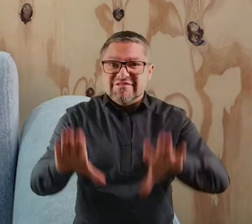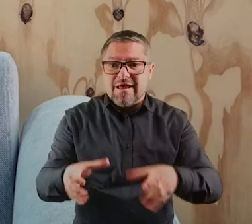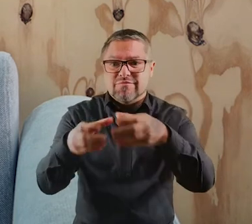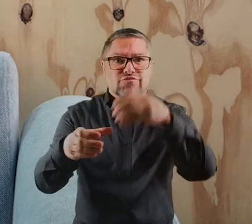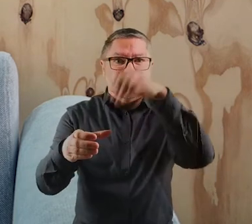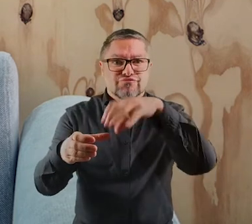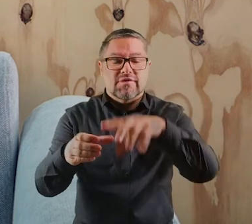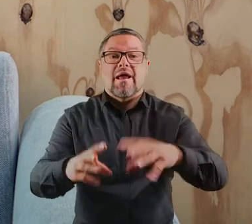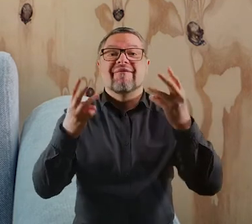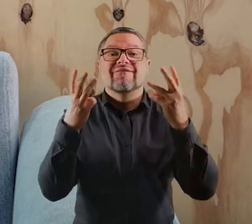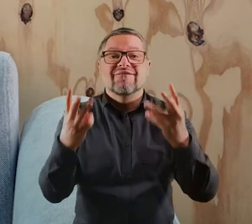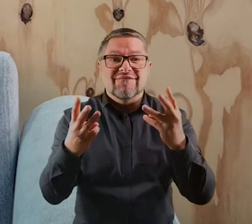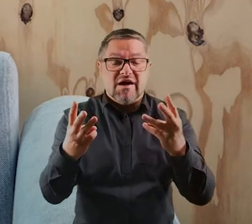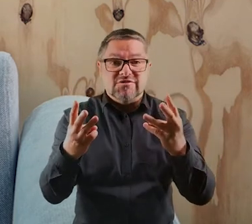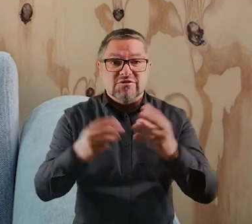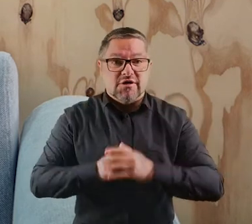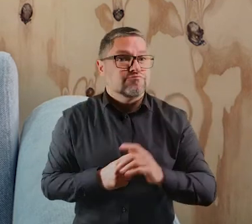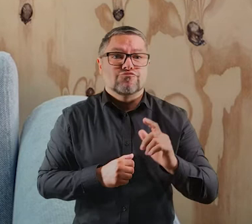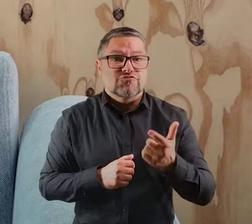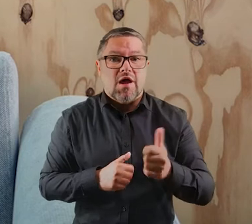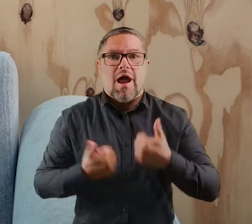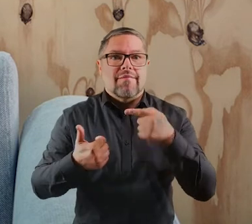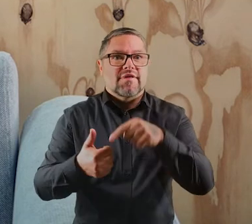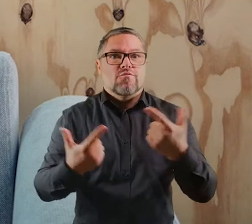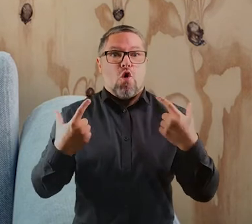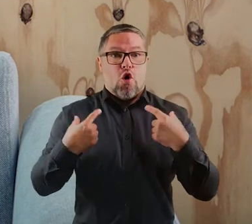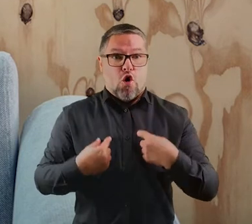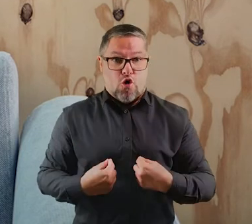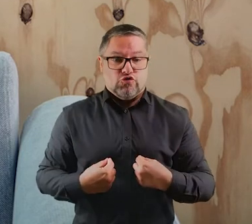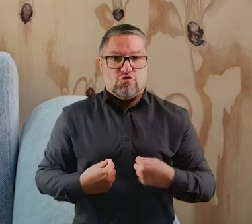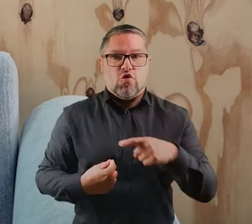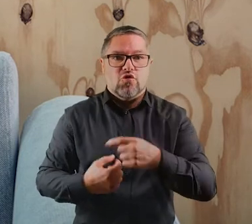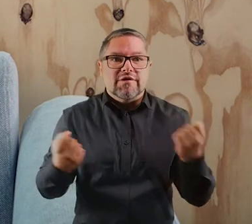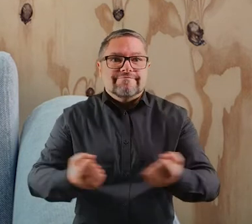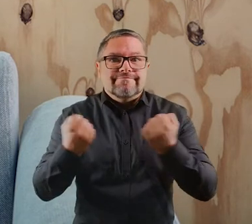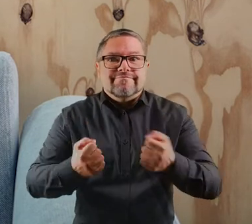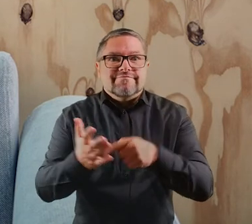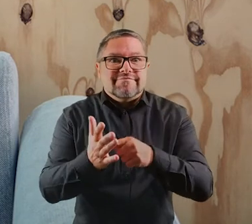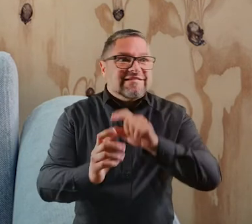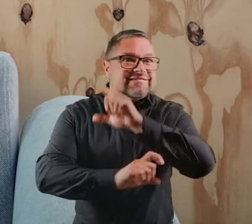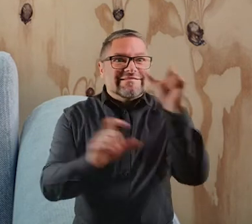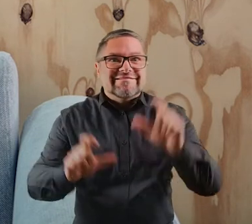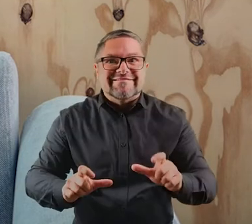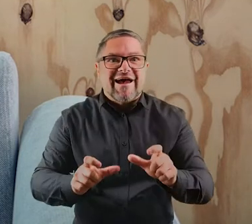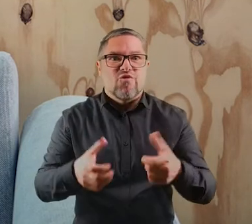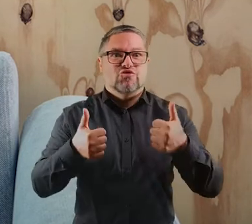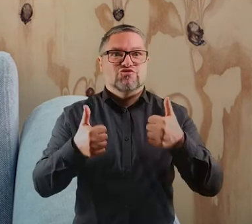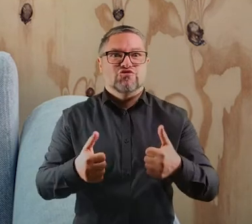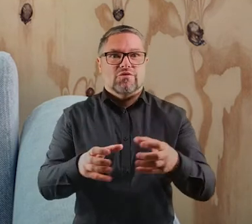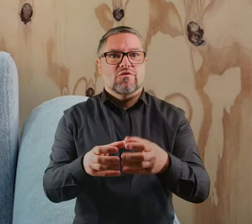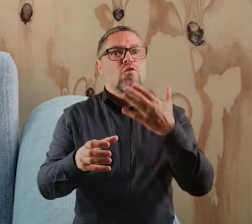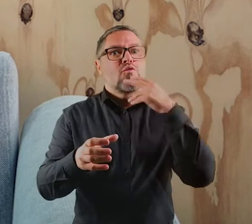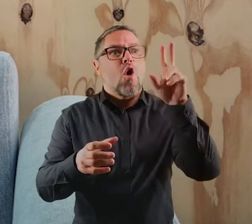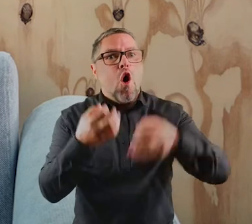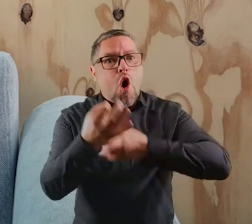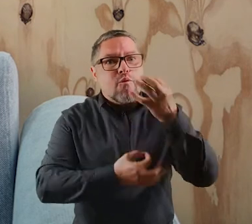sklepa. Ważne jest, aby była tam osoba, która zaangażuje się w ten cały proces,